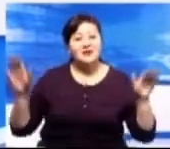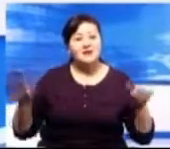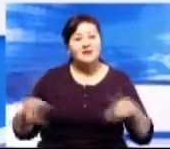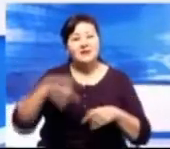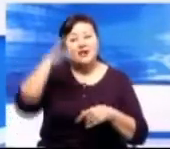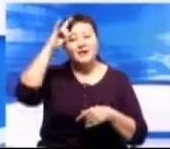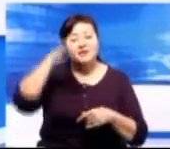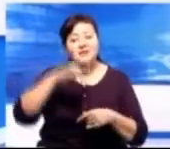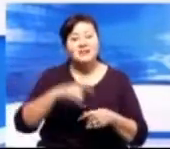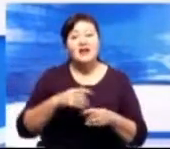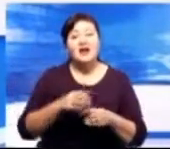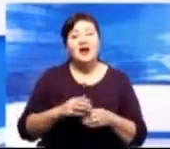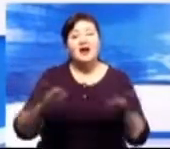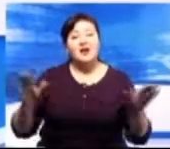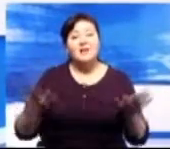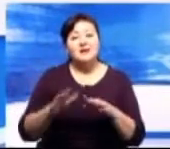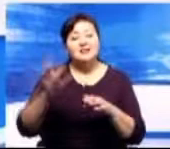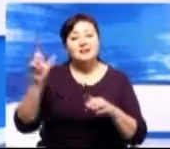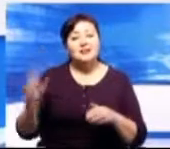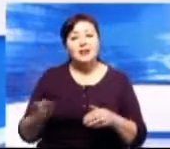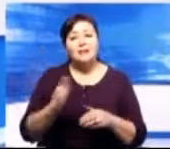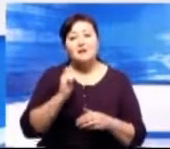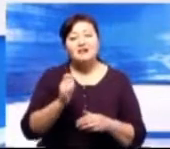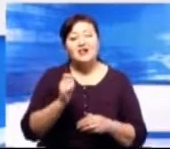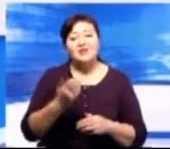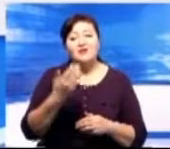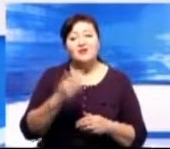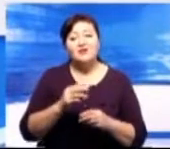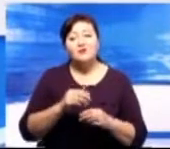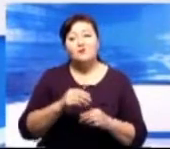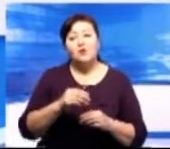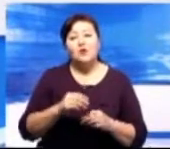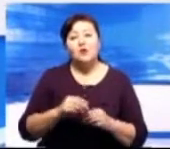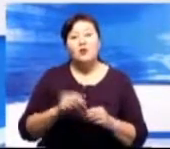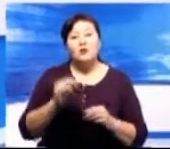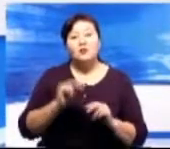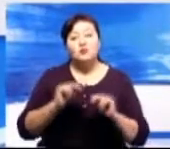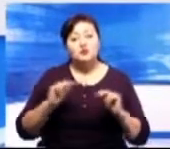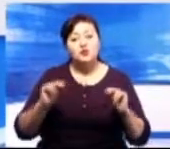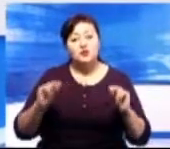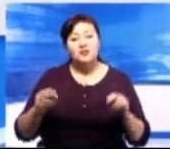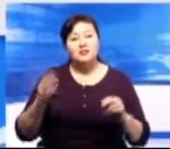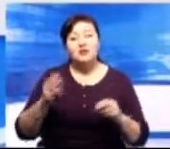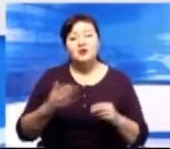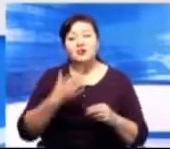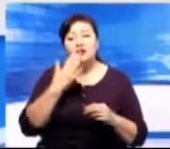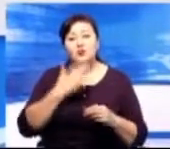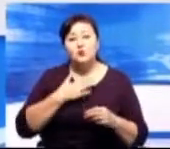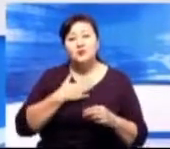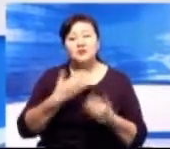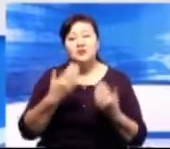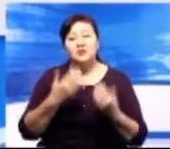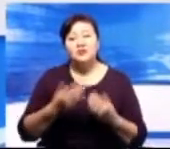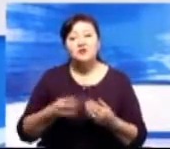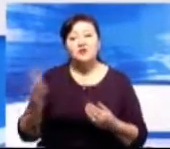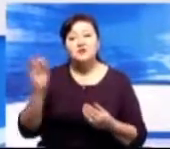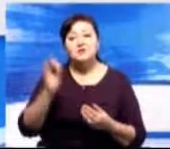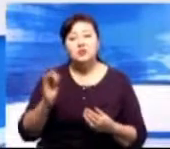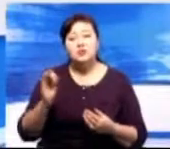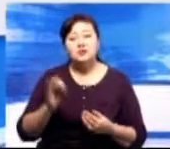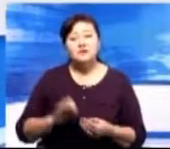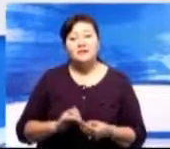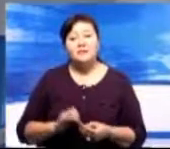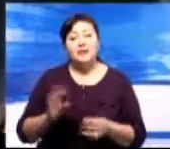мероприятия композитора поздравили его ученики, а также деятели искусства и любители народного творчества. Подробности у нашей съемочной группы.